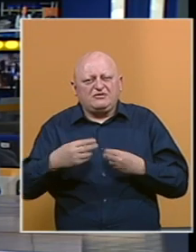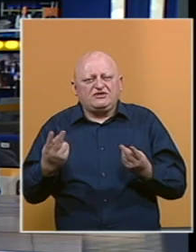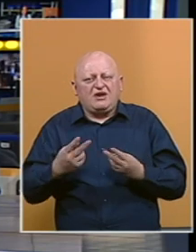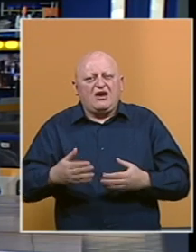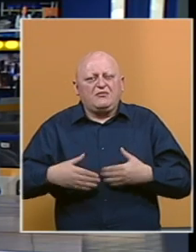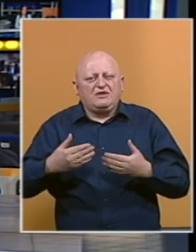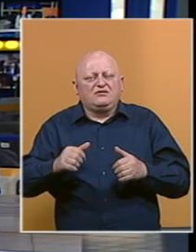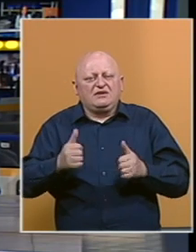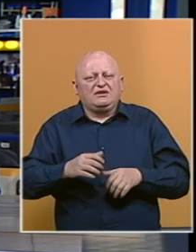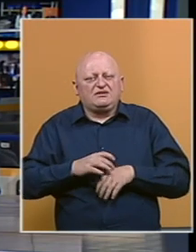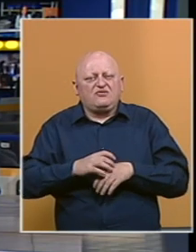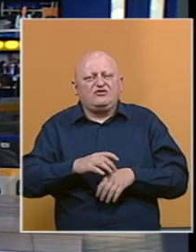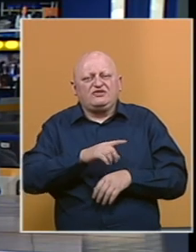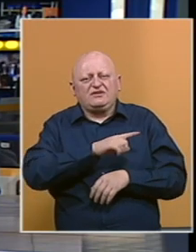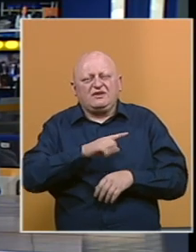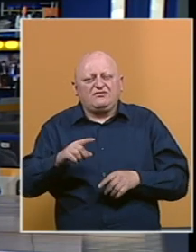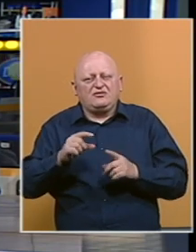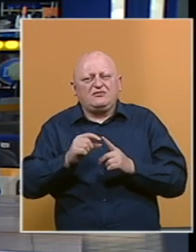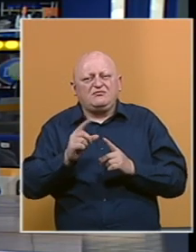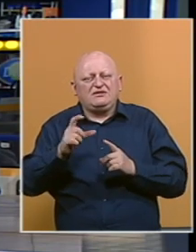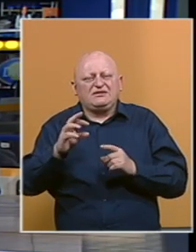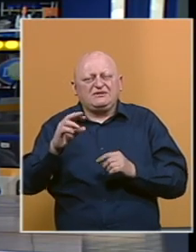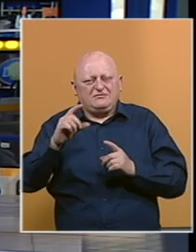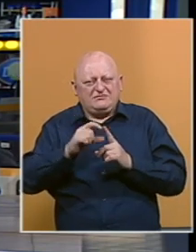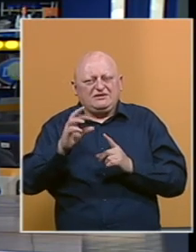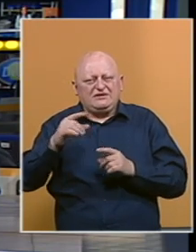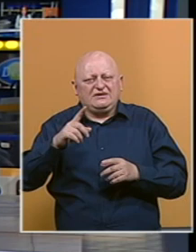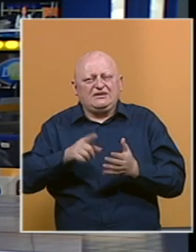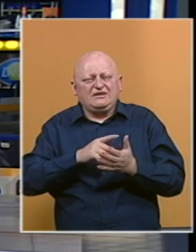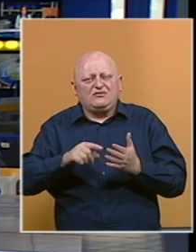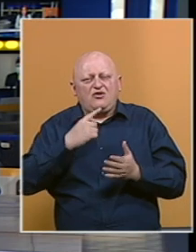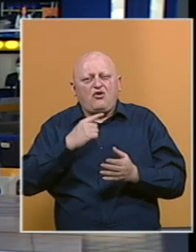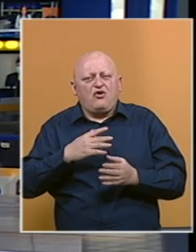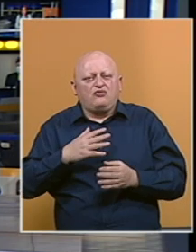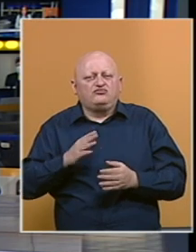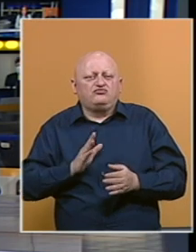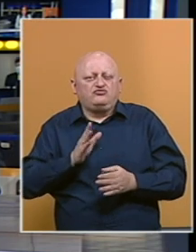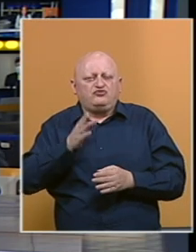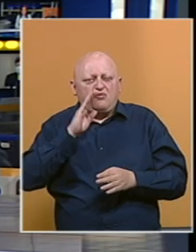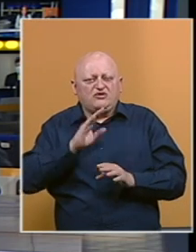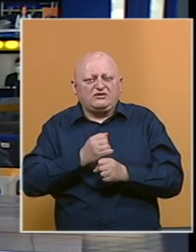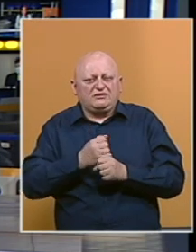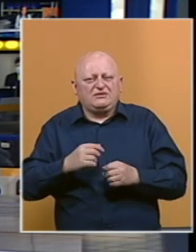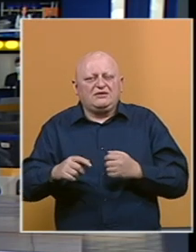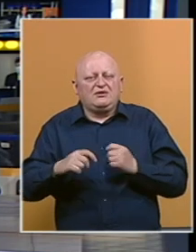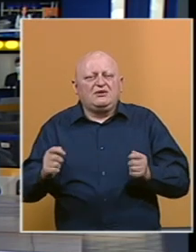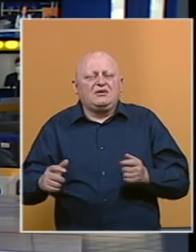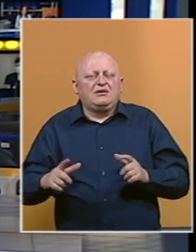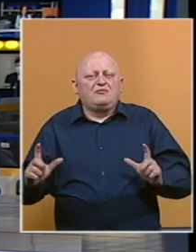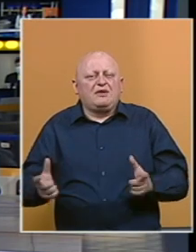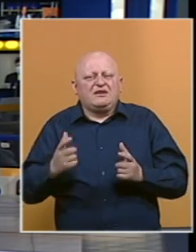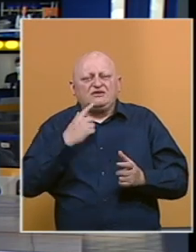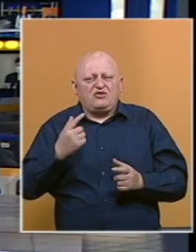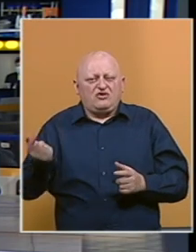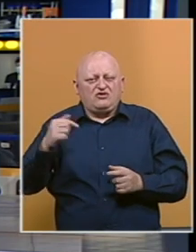se priča kao prijedlogu jeste uvođenje negativnog PCR testa za sve koji namjeravaju ući u BiH. Praznici